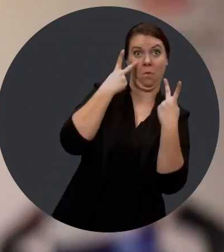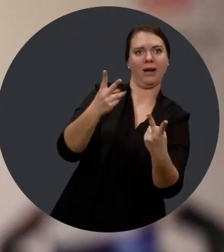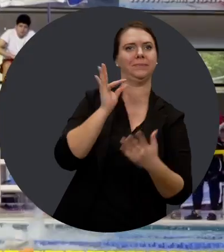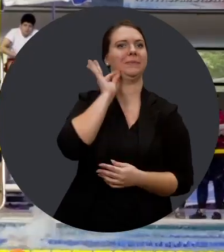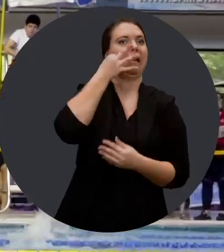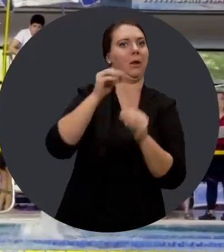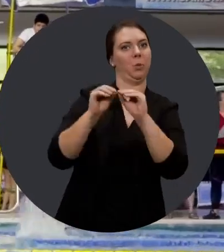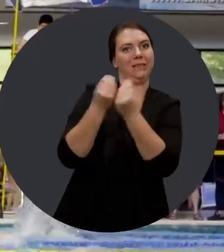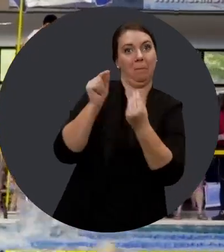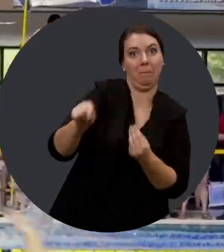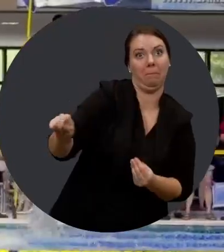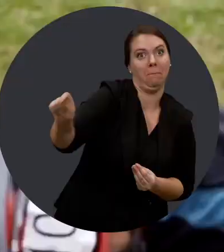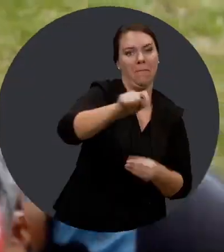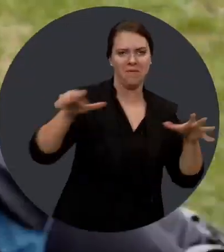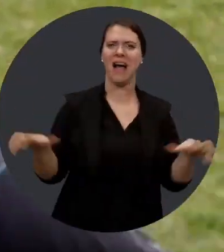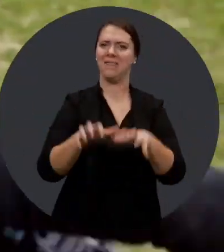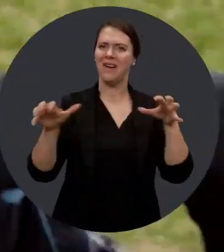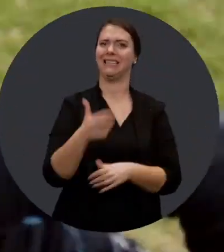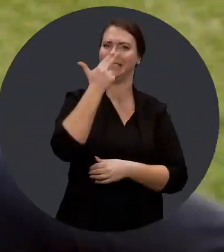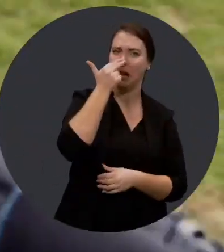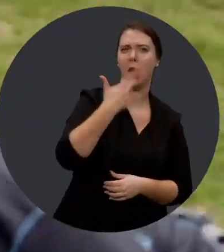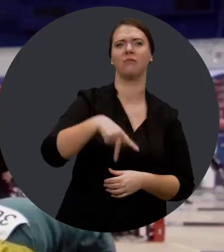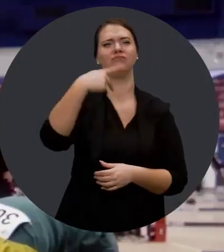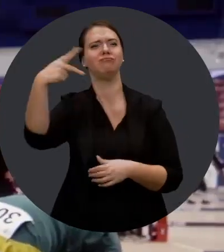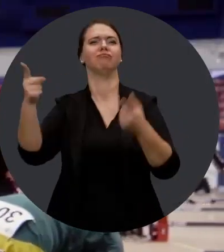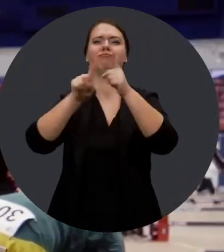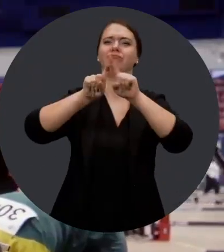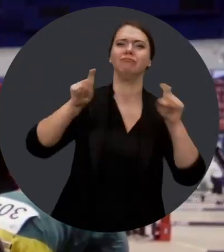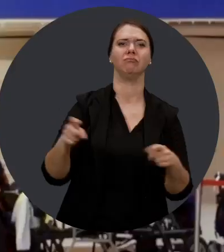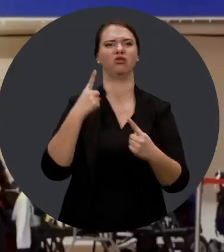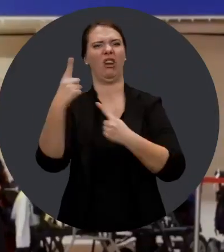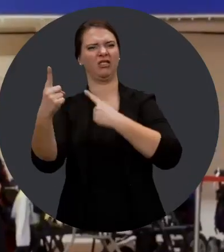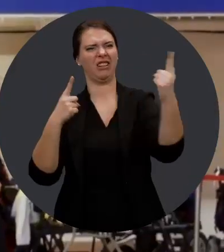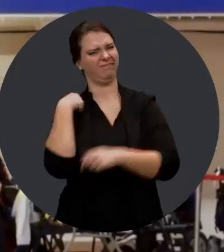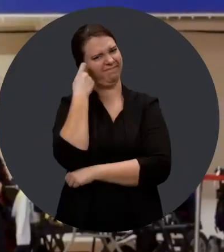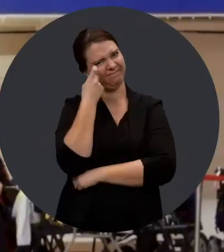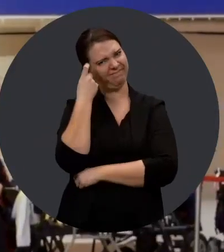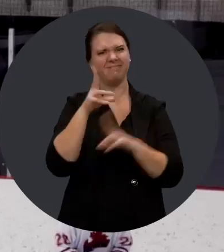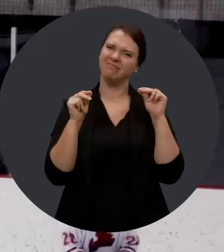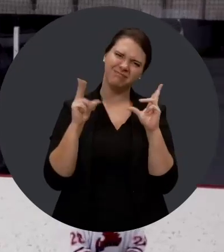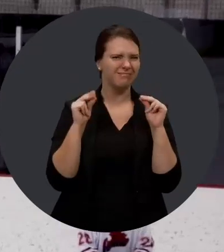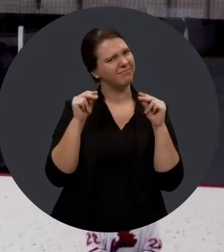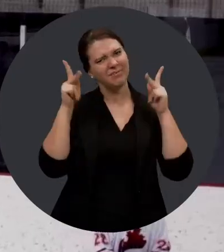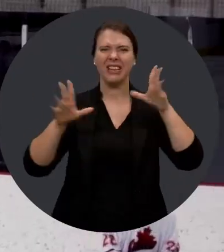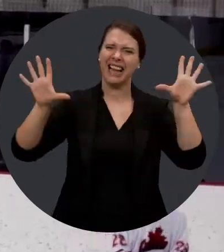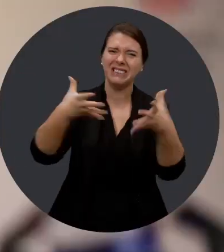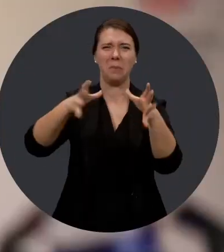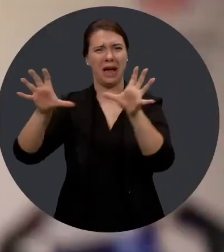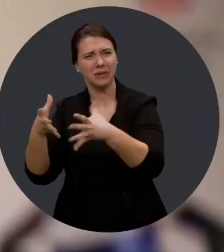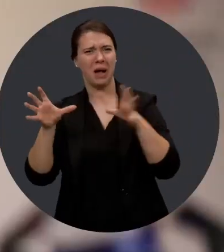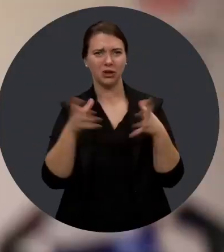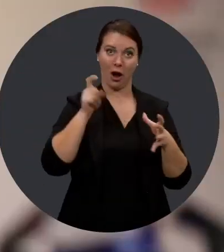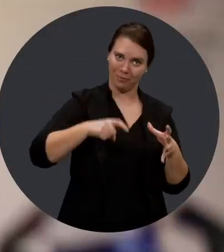voyais en particularité plusieurs organismes qui faisaient du sport, qui faisaient leur finale, qui étaient isolés. Et je me suis dit, si on met toutes ces personnes-là ensemble,